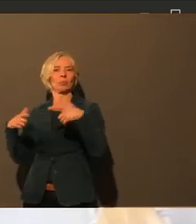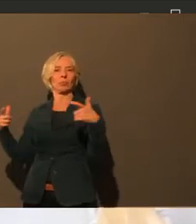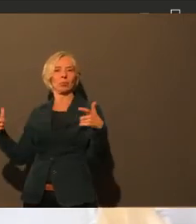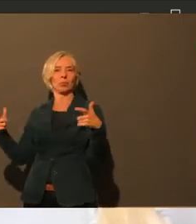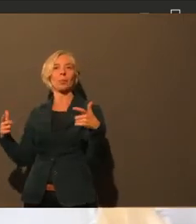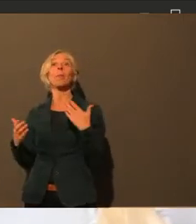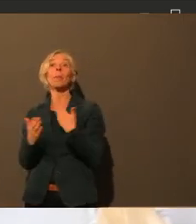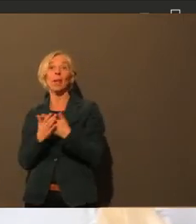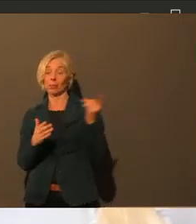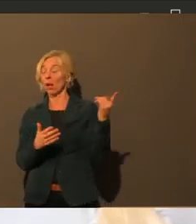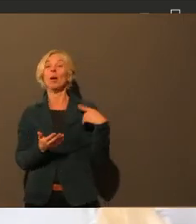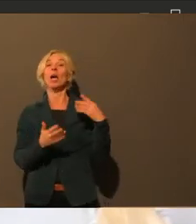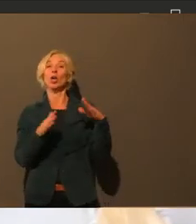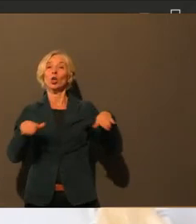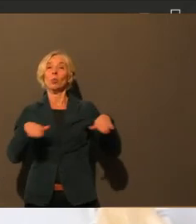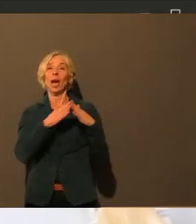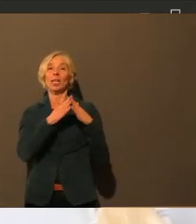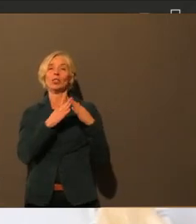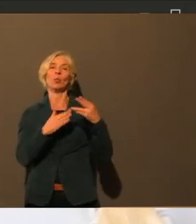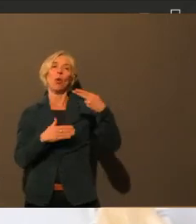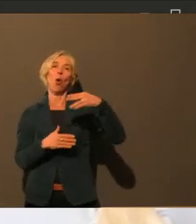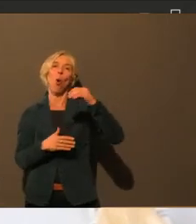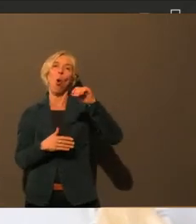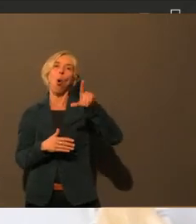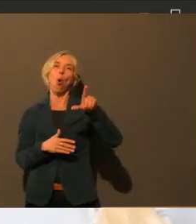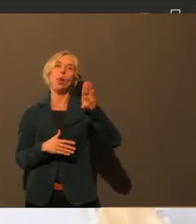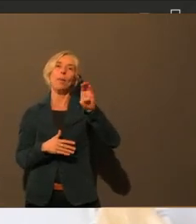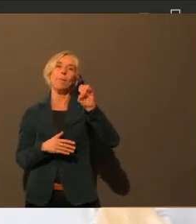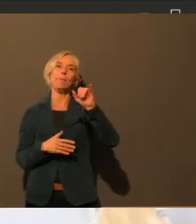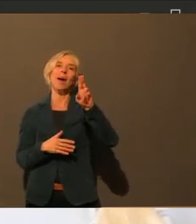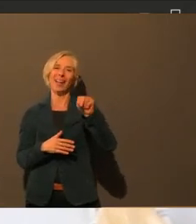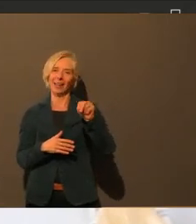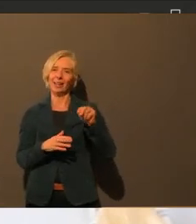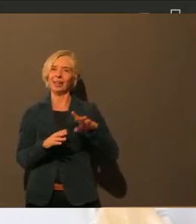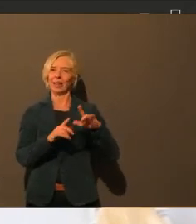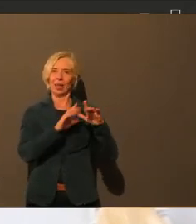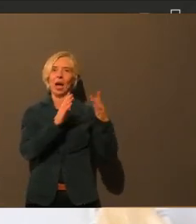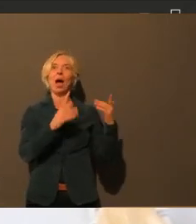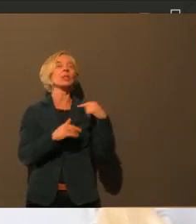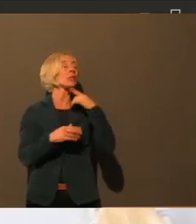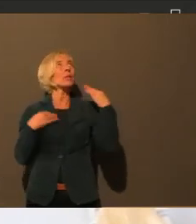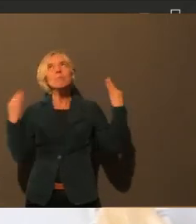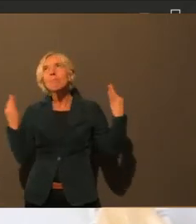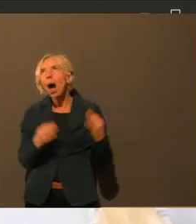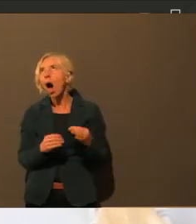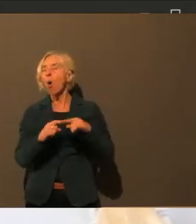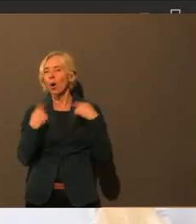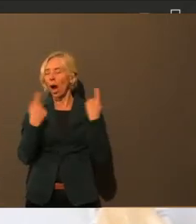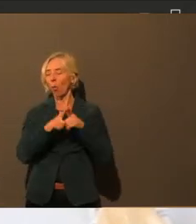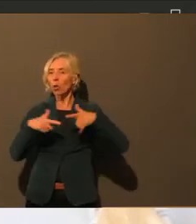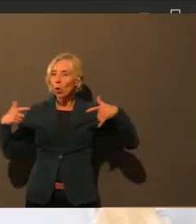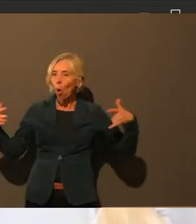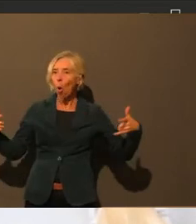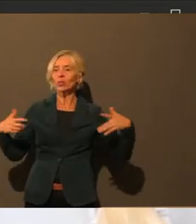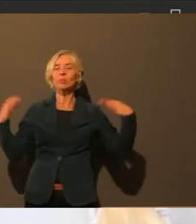im Zeughaus anbieten konnten von der städtischen Sing- und Musikschule und da Abhilfe schaffen konnten.